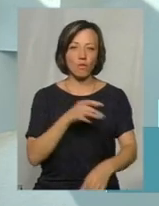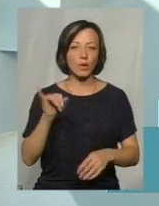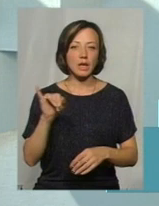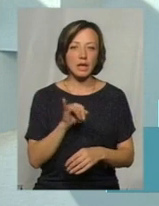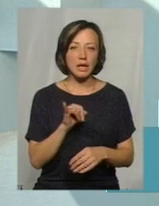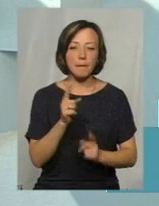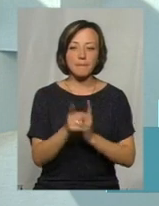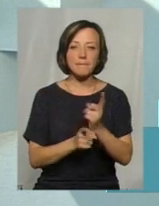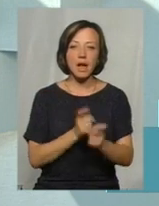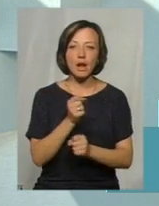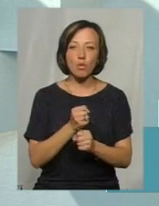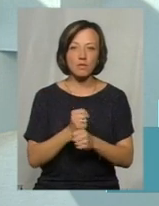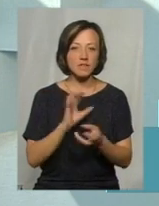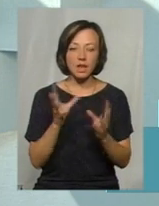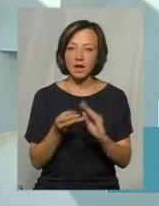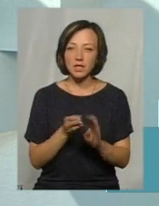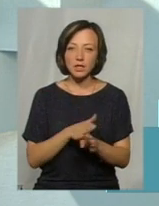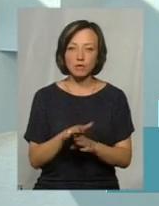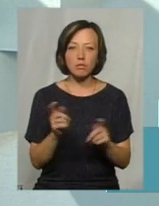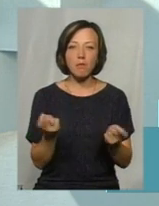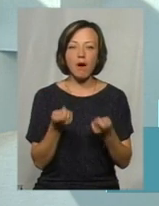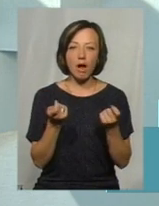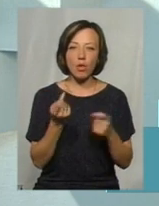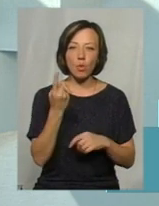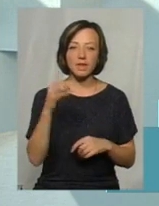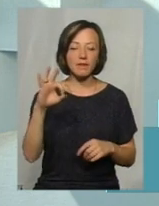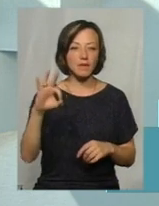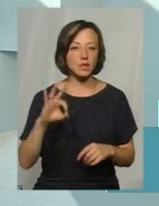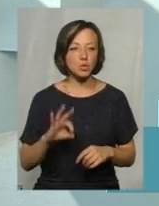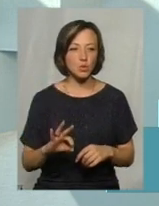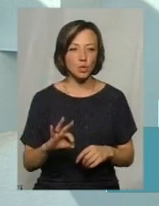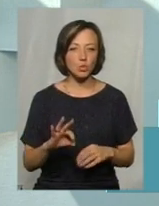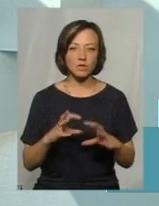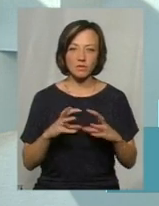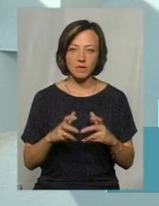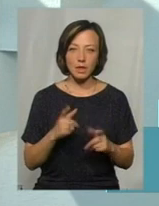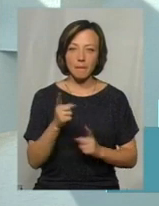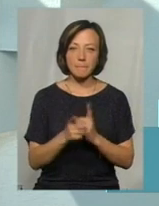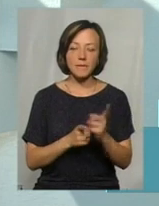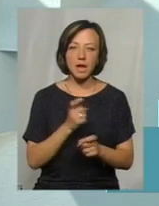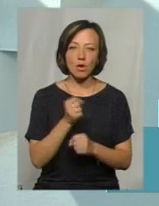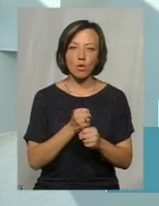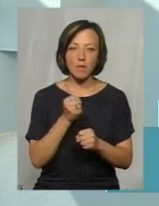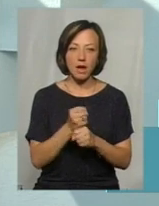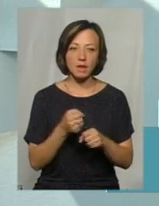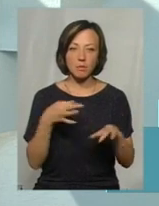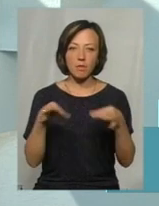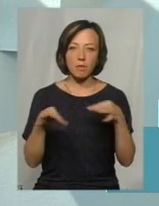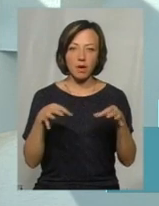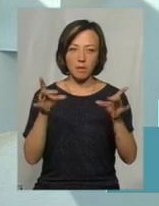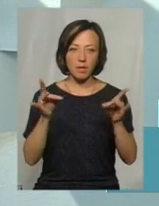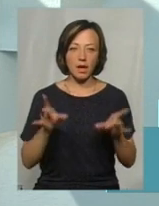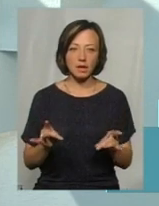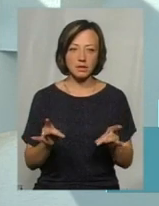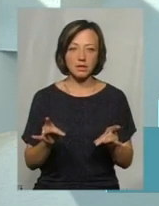перероблення його взагалі здійснюється дуже мало, всього 1% в світі перероблюється поліетиленовий